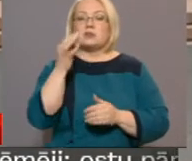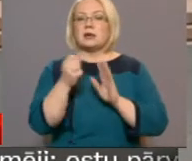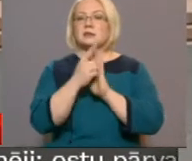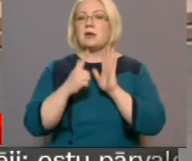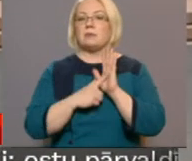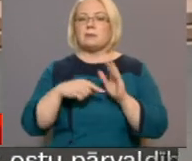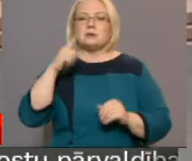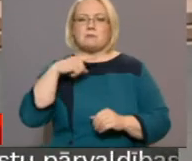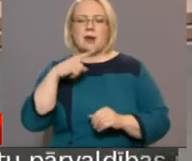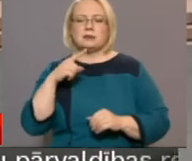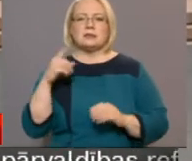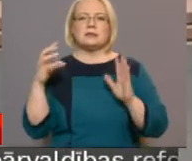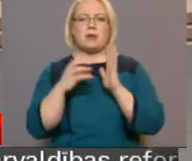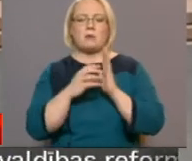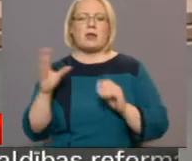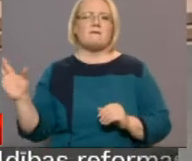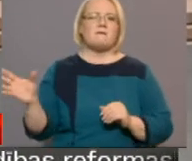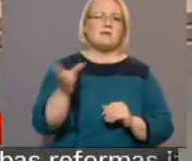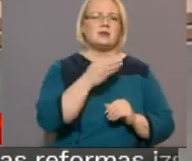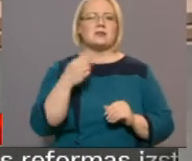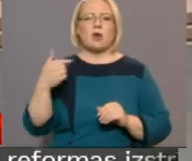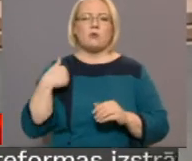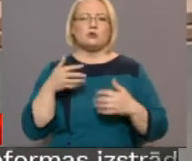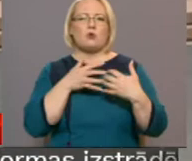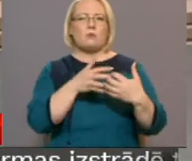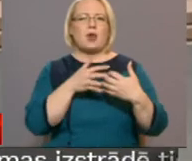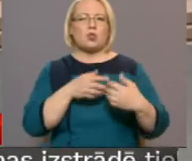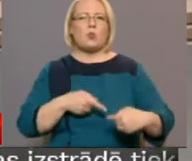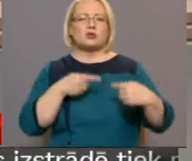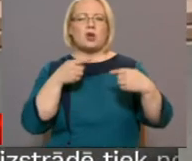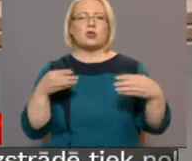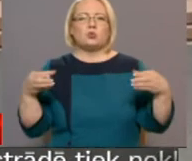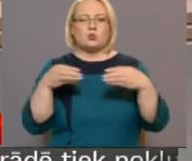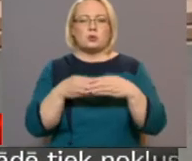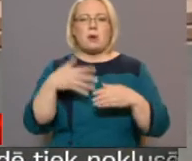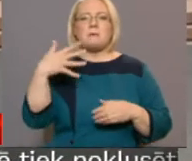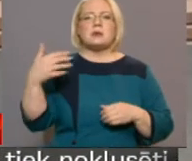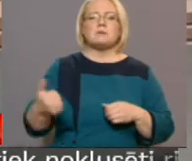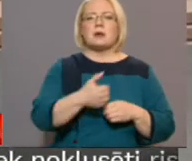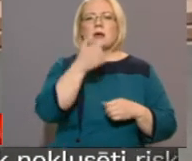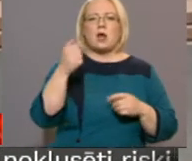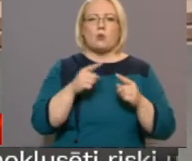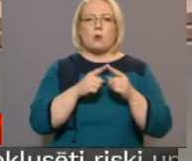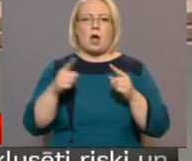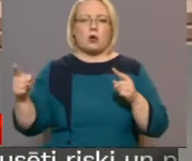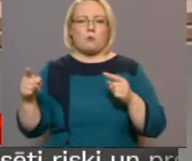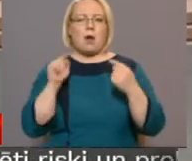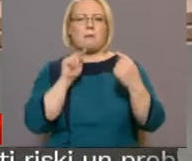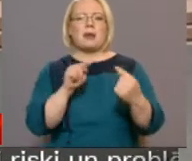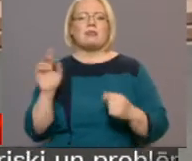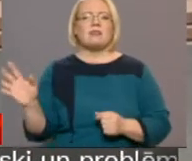simbols visai mūsu pretošanās kustībai 50 gadu garumā. pret visiem